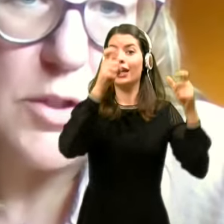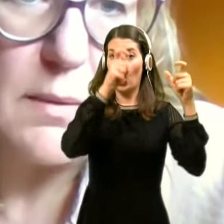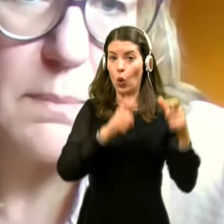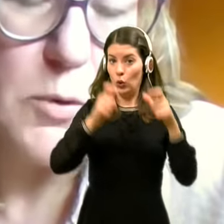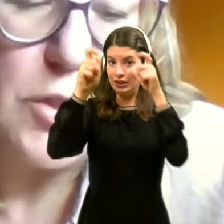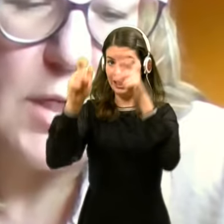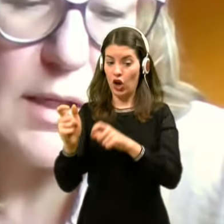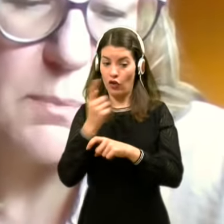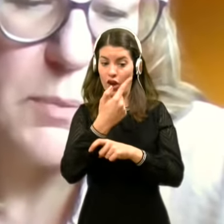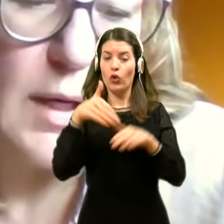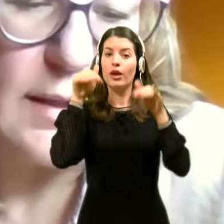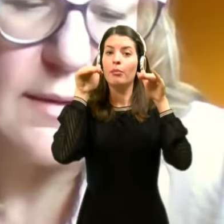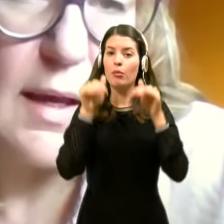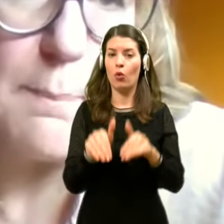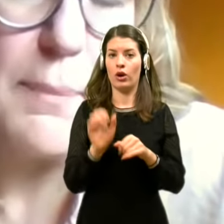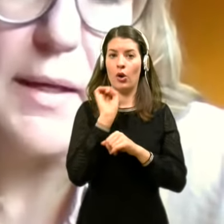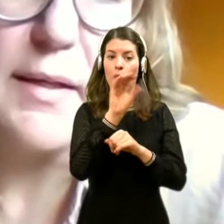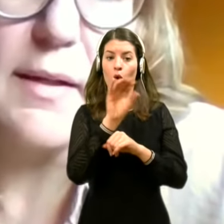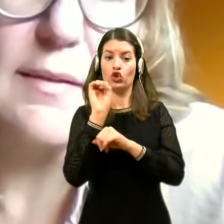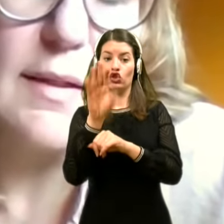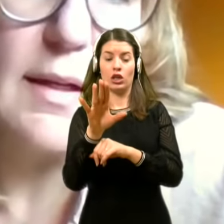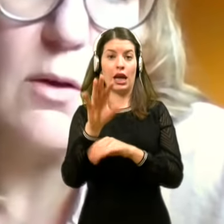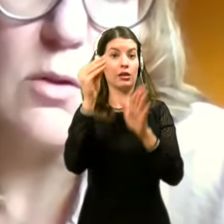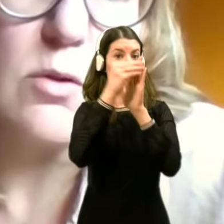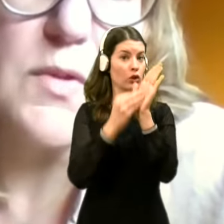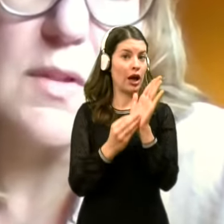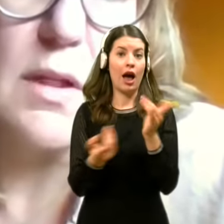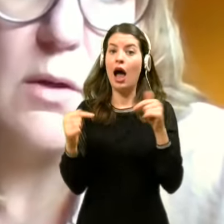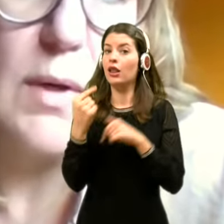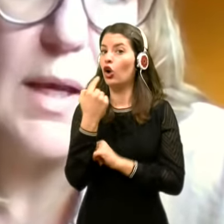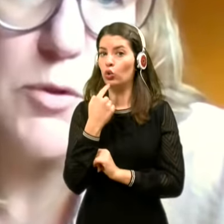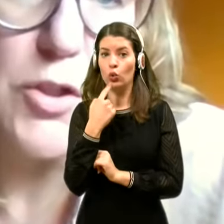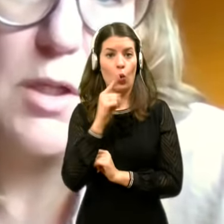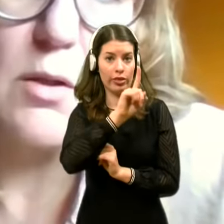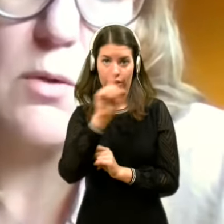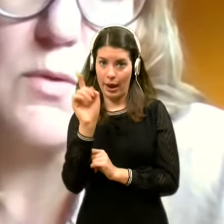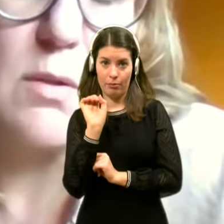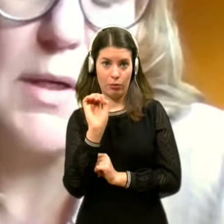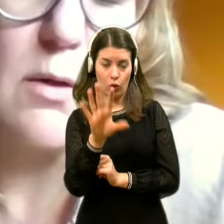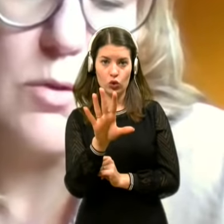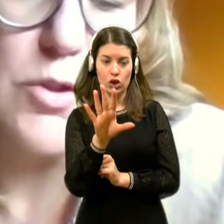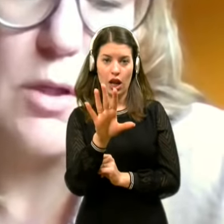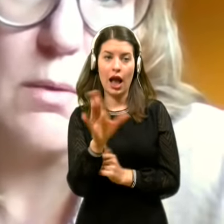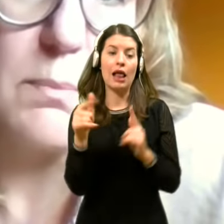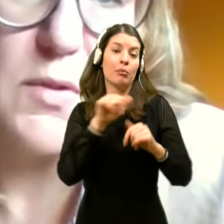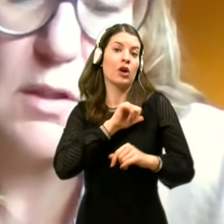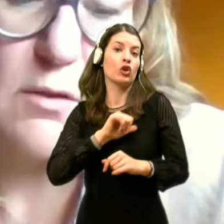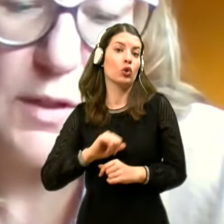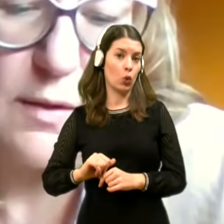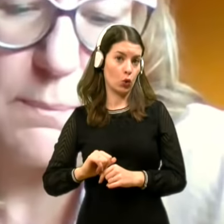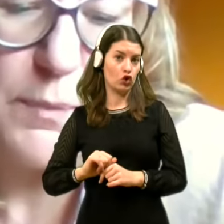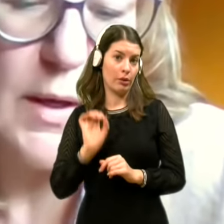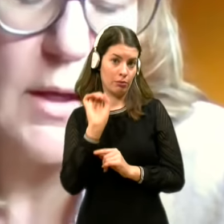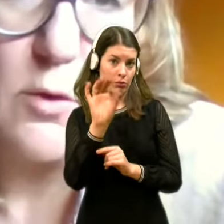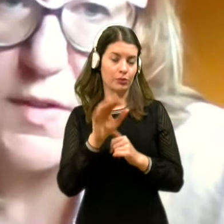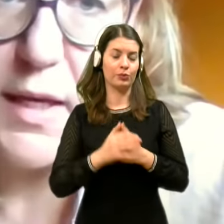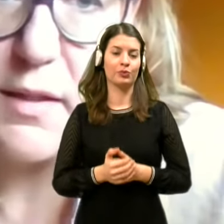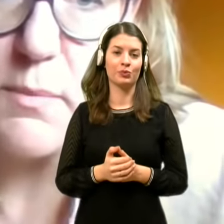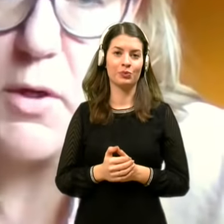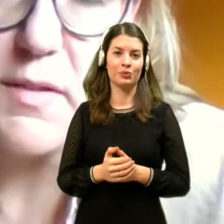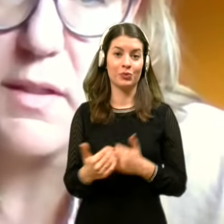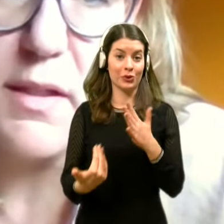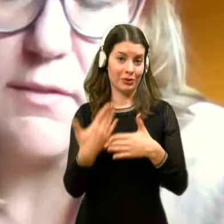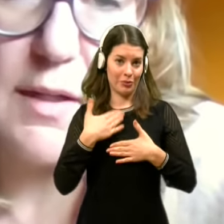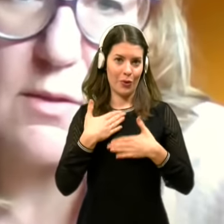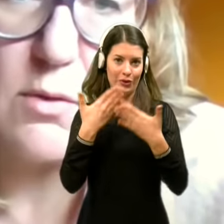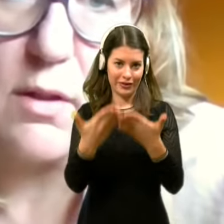so dolžne pošiljati podatke, pa jih katere od ustanov ne pošiljajo oziroma nočejo posred vod. To je za